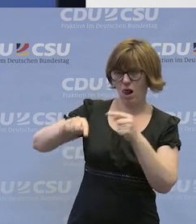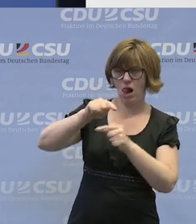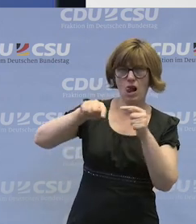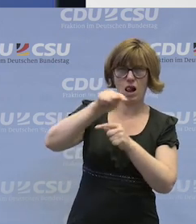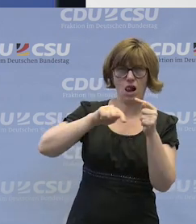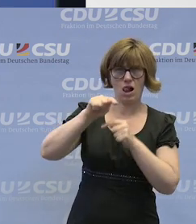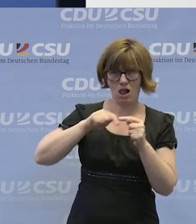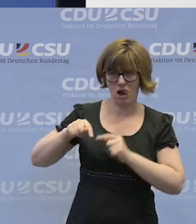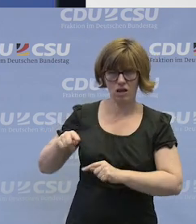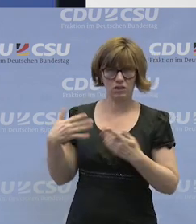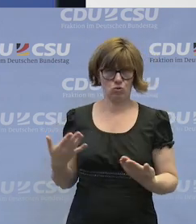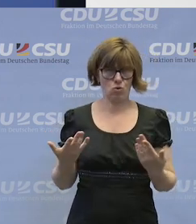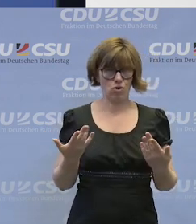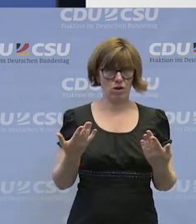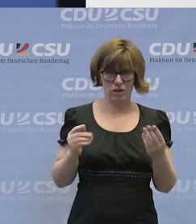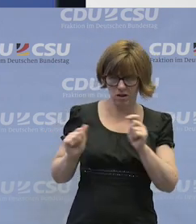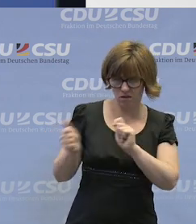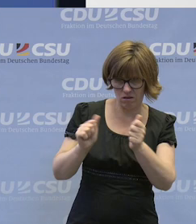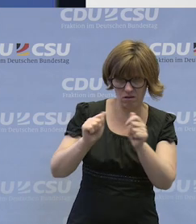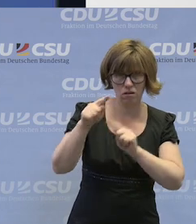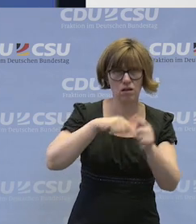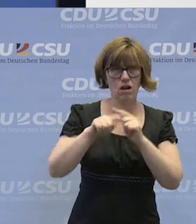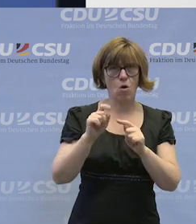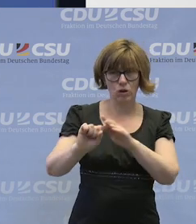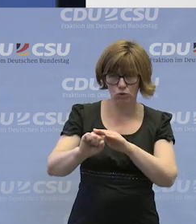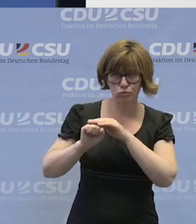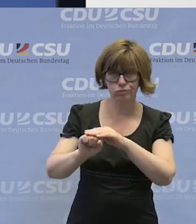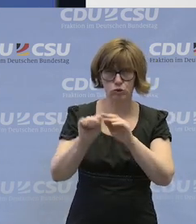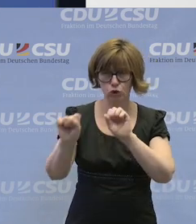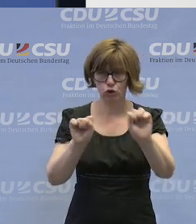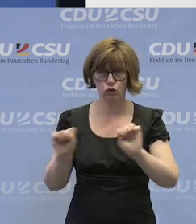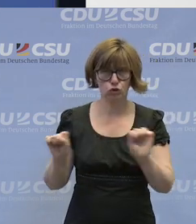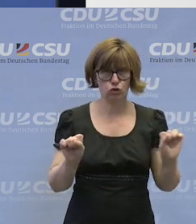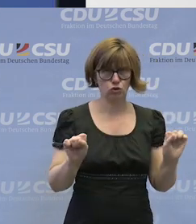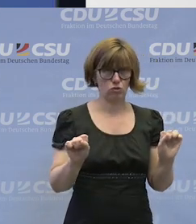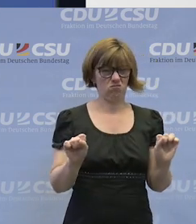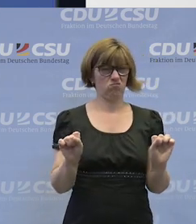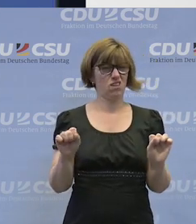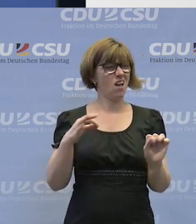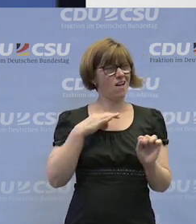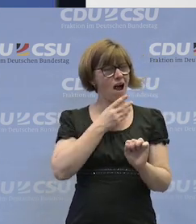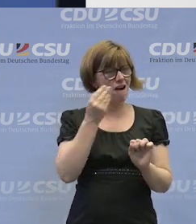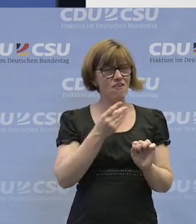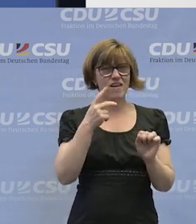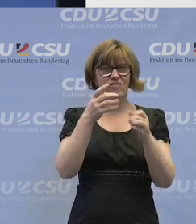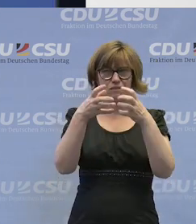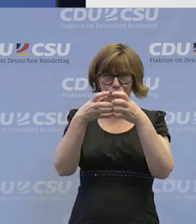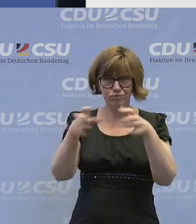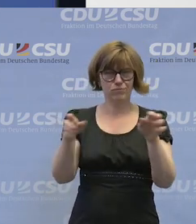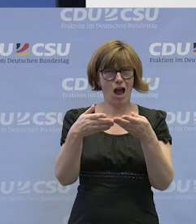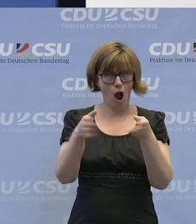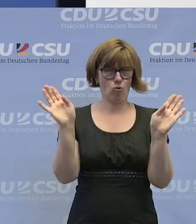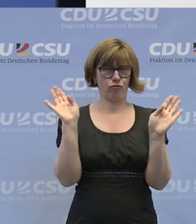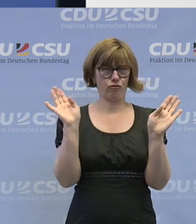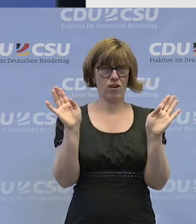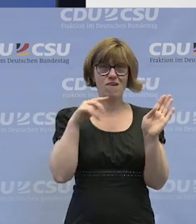befruchten und gegenseitig immer wieder auch beschützen. Und ich finde es viel spannender und aufregender, wenn das sich wirklich öffnet.